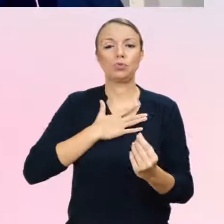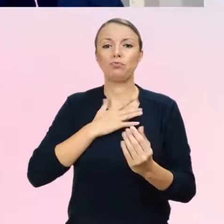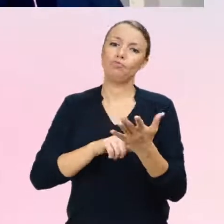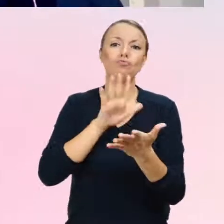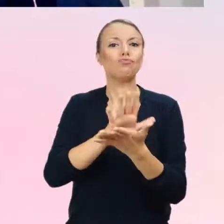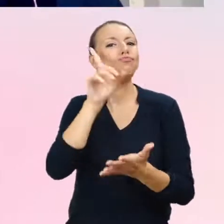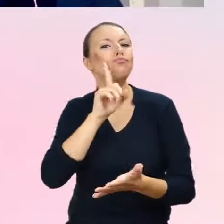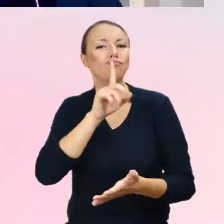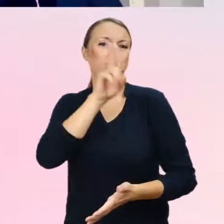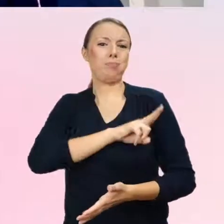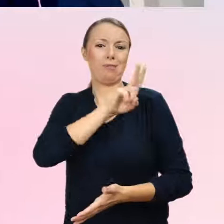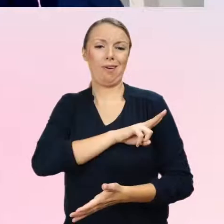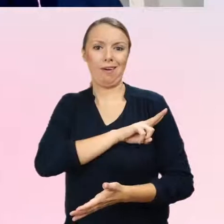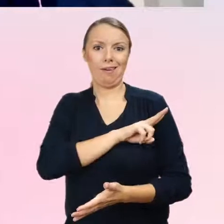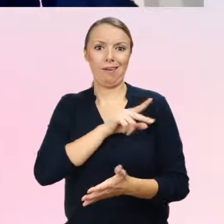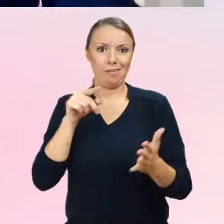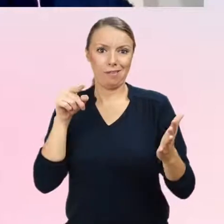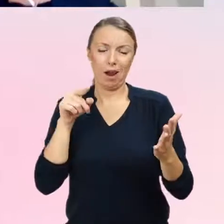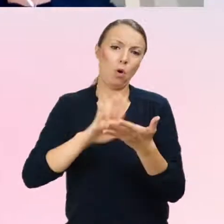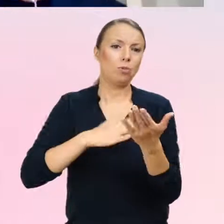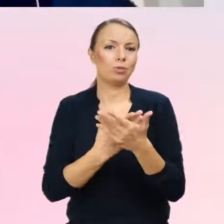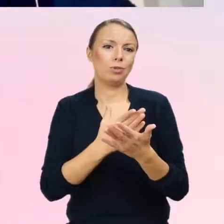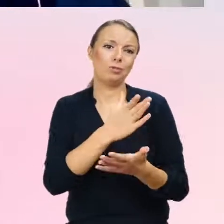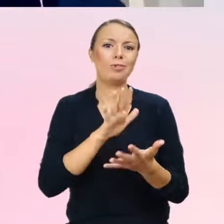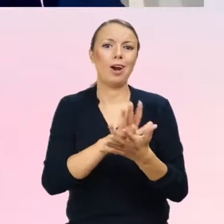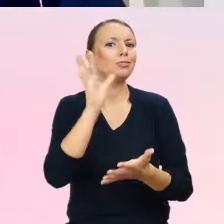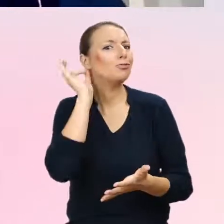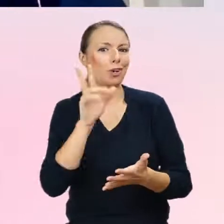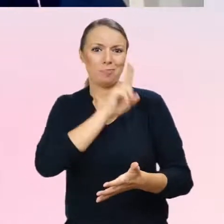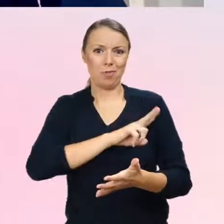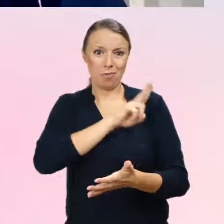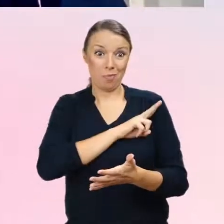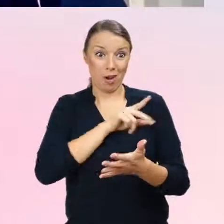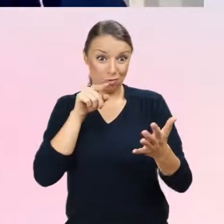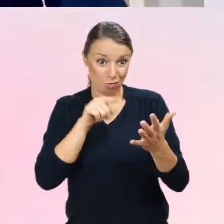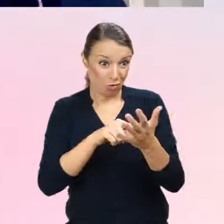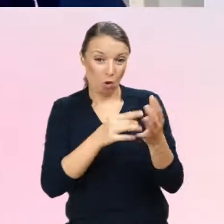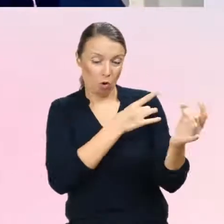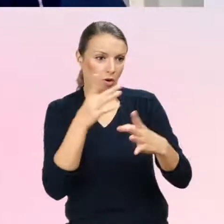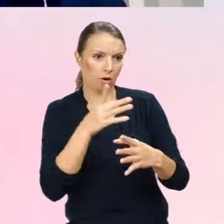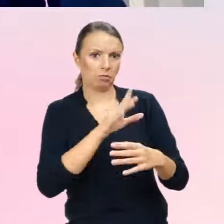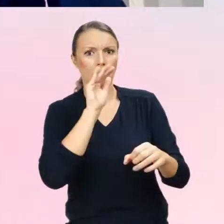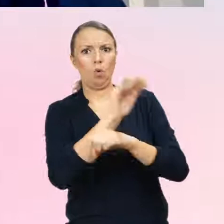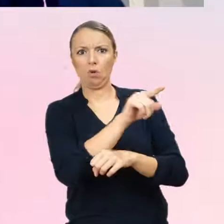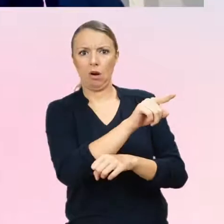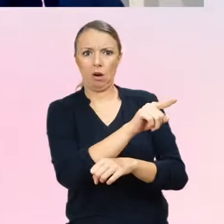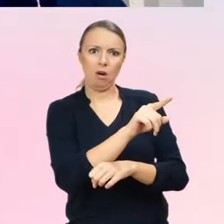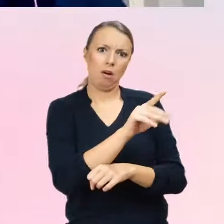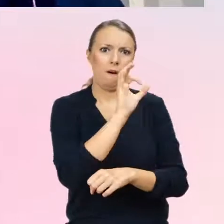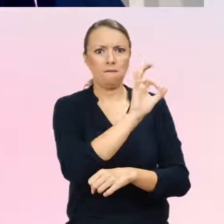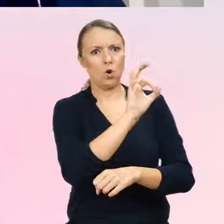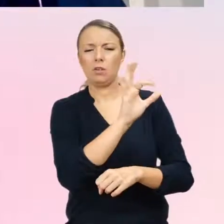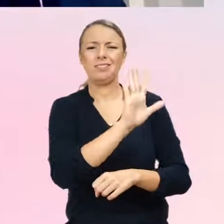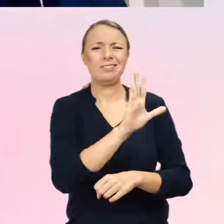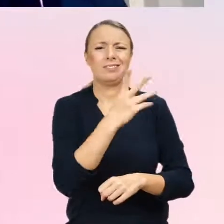absolutnie żadna kwestia, którą możemy patologizować. Jeżeli chłopiec wybiera